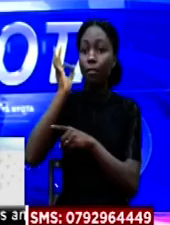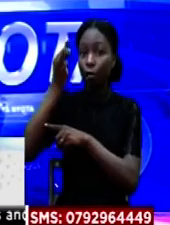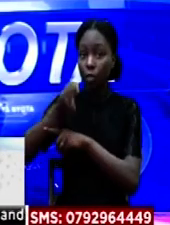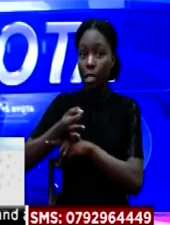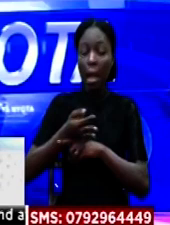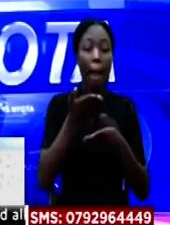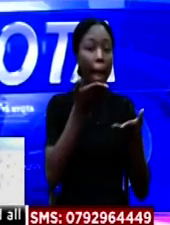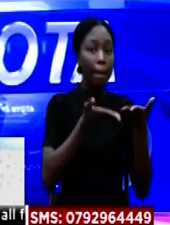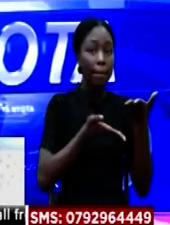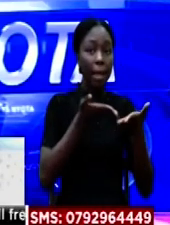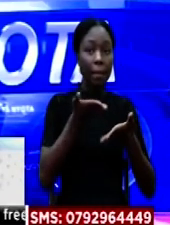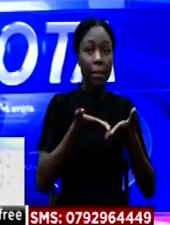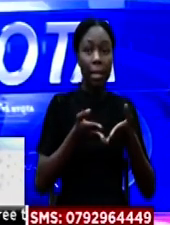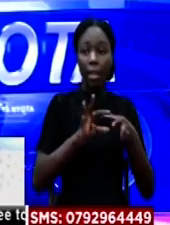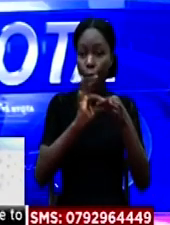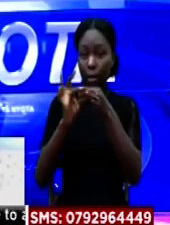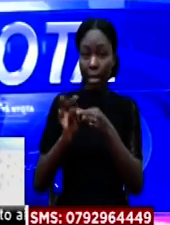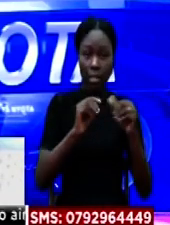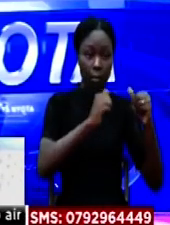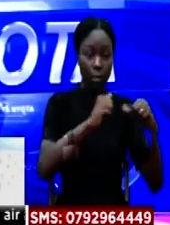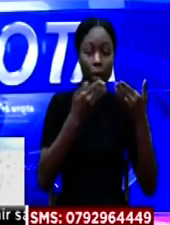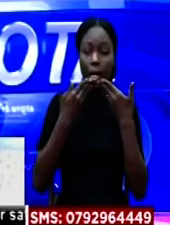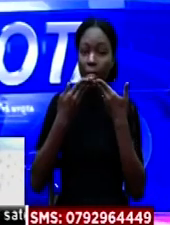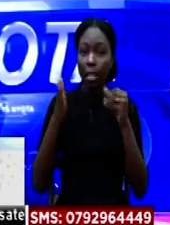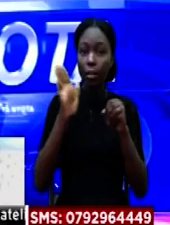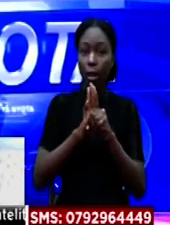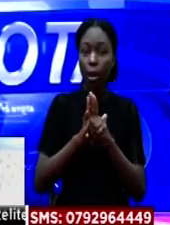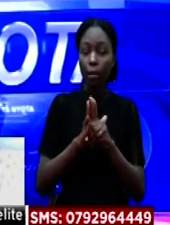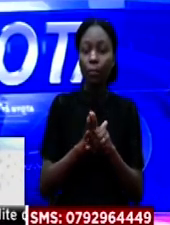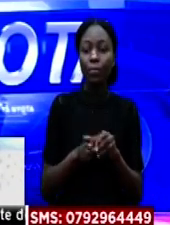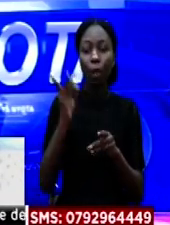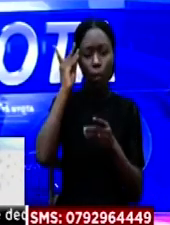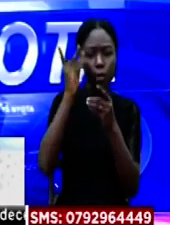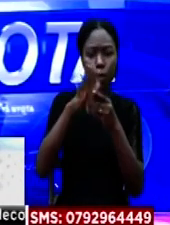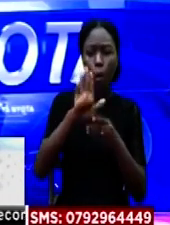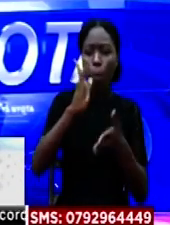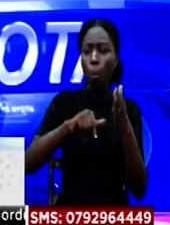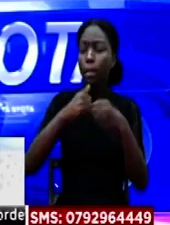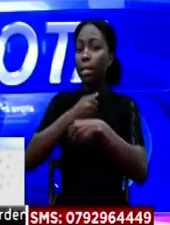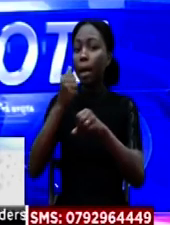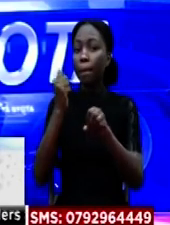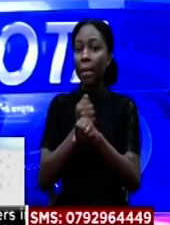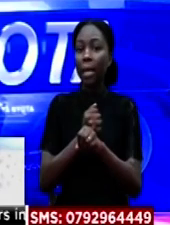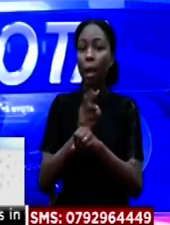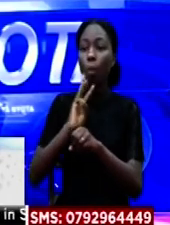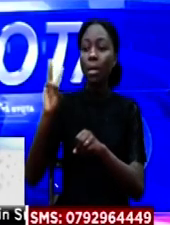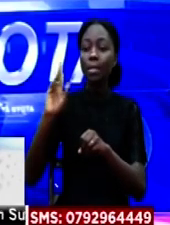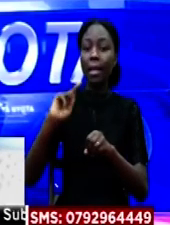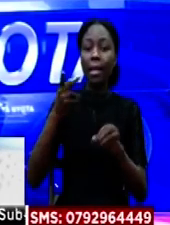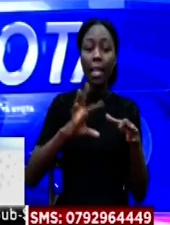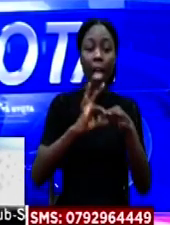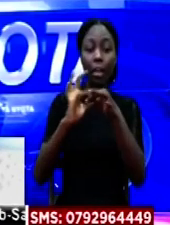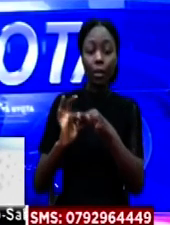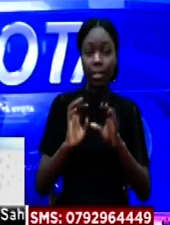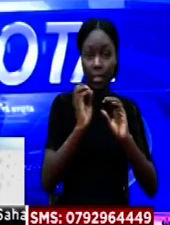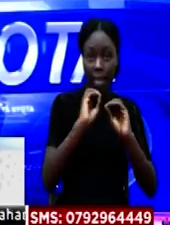watakuja pa moja Asante sana mtazamaji ni kwenye kauli kwa banini Nini hicho ambacho kinafanya magaribi inashindo